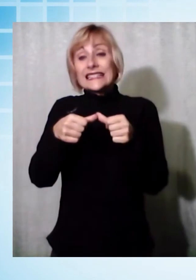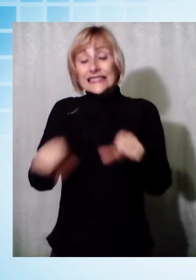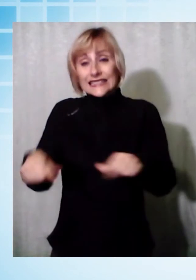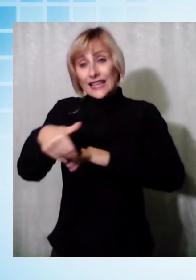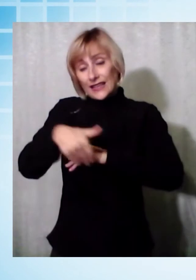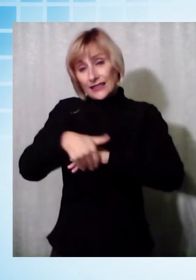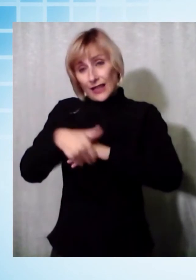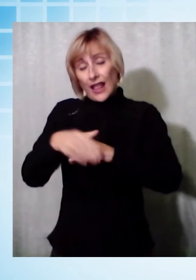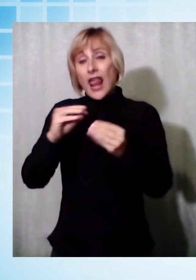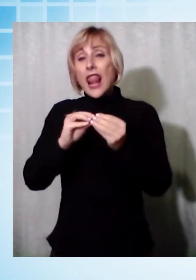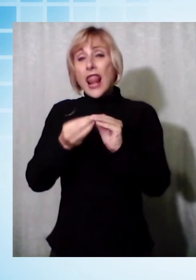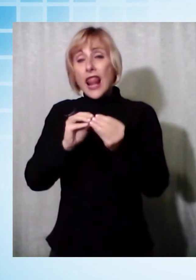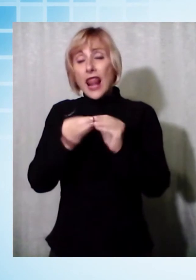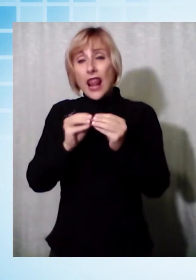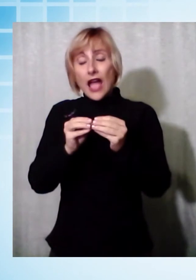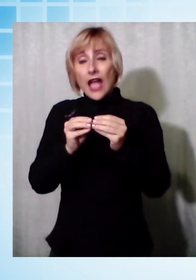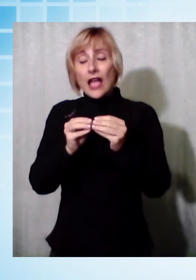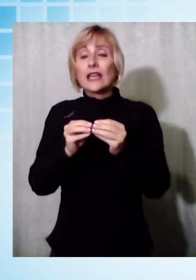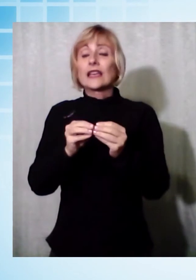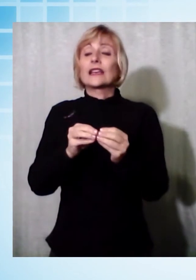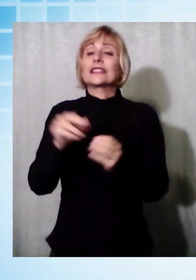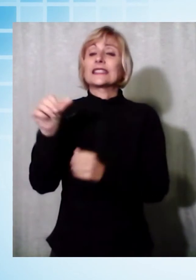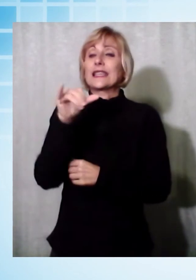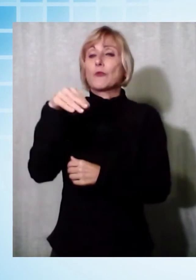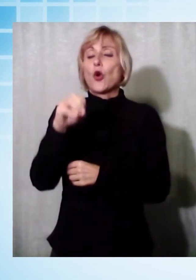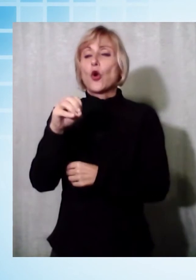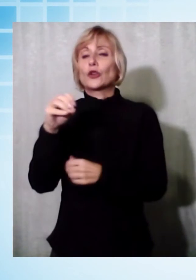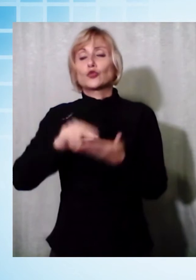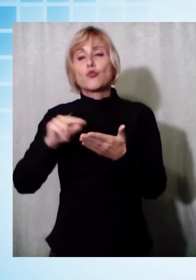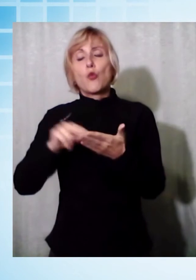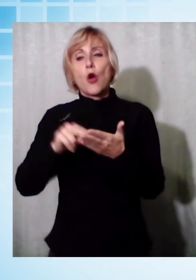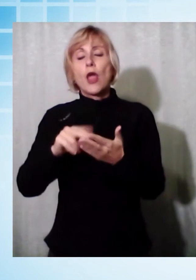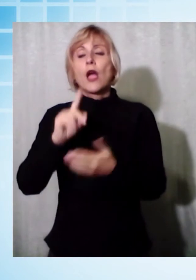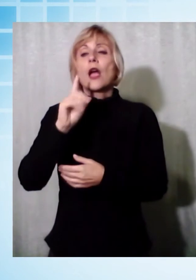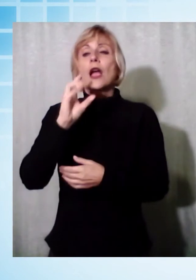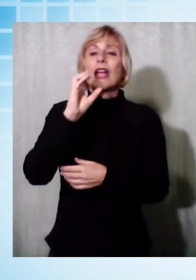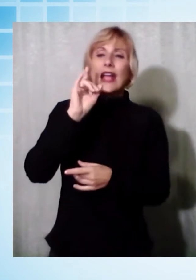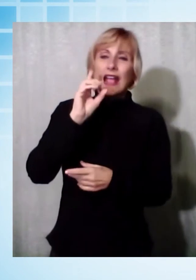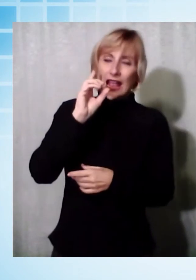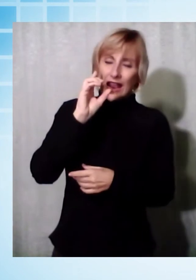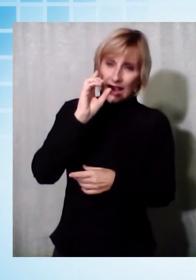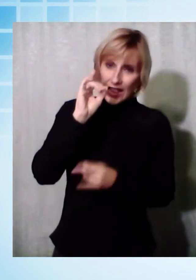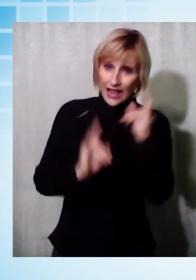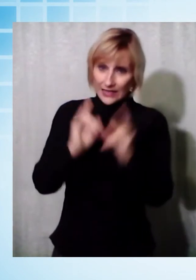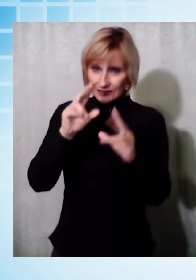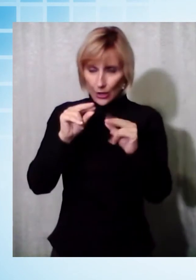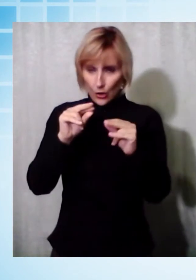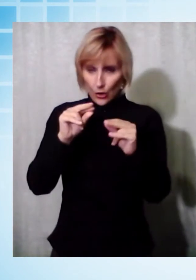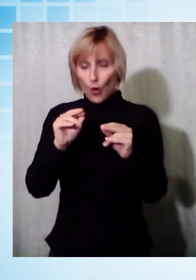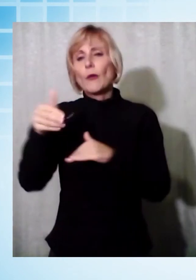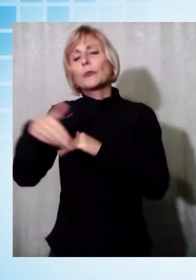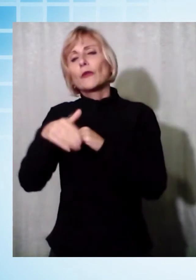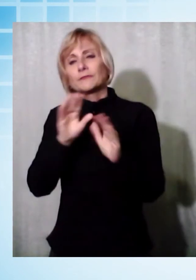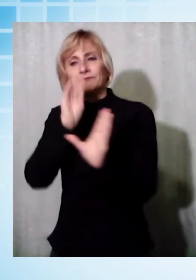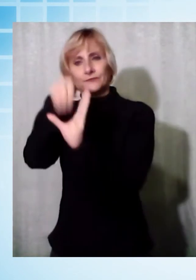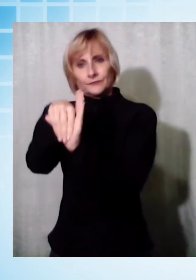laboratori dell'Ipsia Simoni di Castelnuovo Garfagnana sarà ricavata in un'edì a Fabrizia Castelnuovo di proprietà della